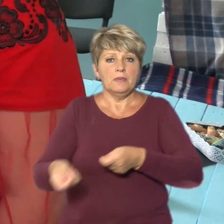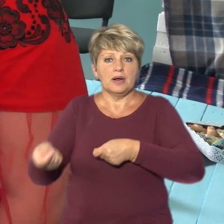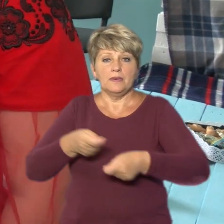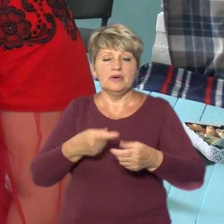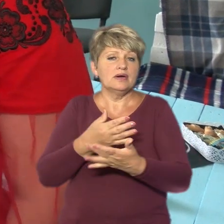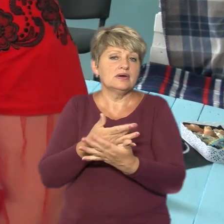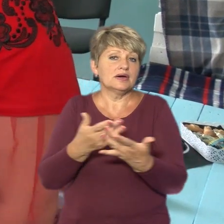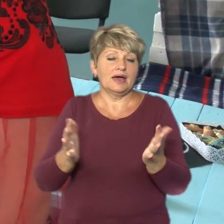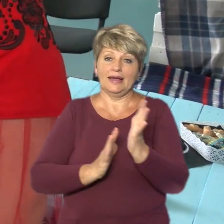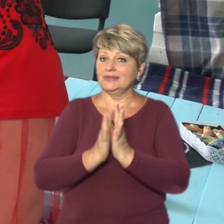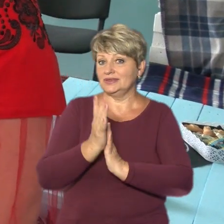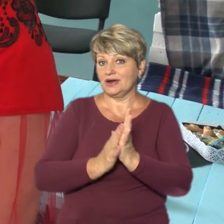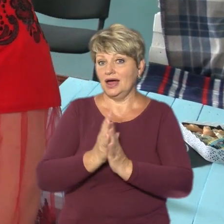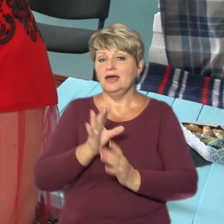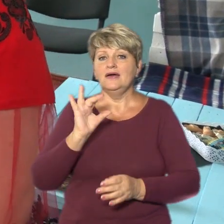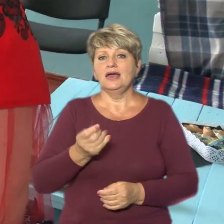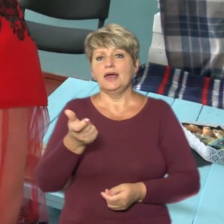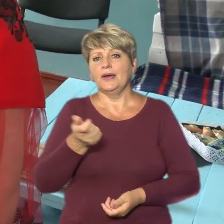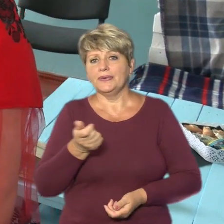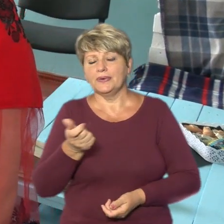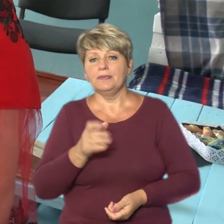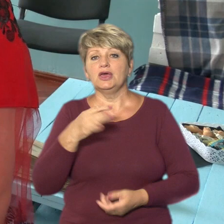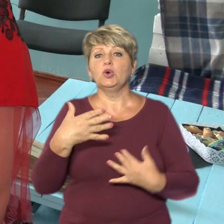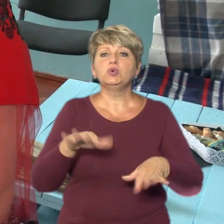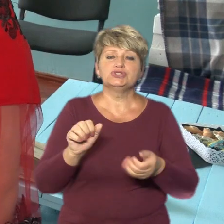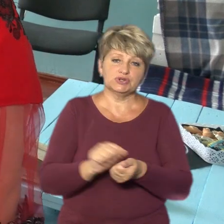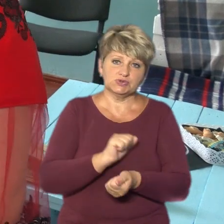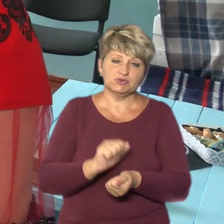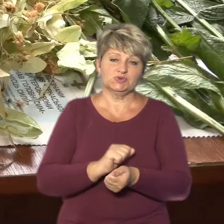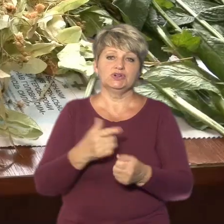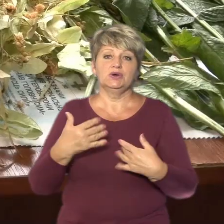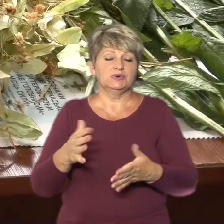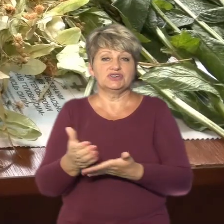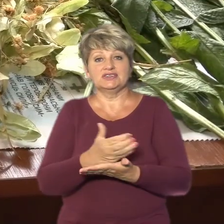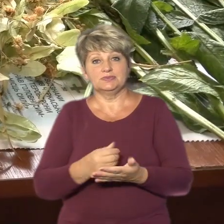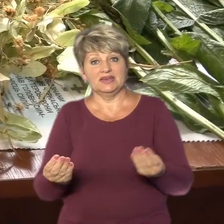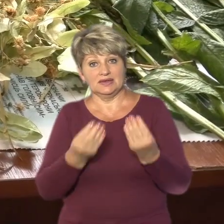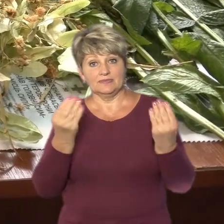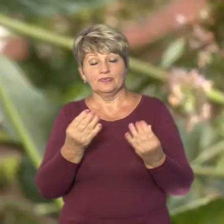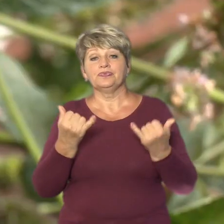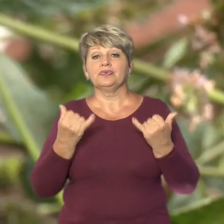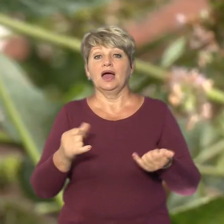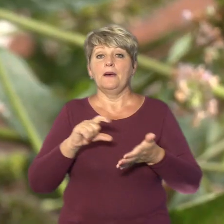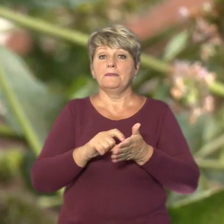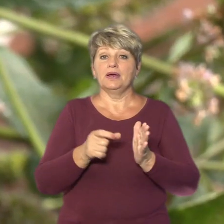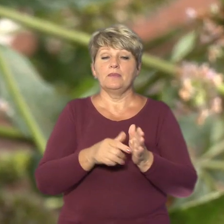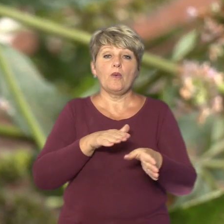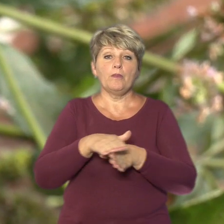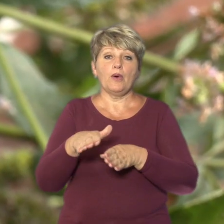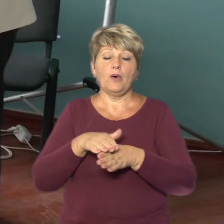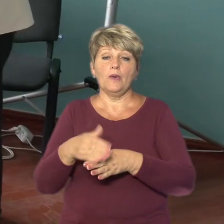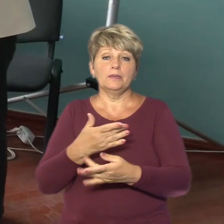і різноманітних трав, і плодів, і вже сушених, і тільки збираних. Нині приміщення молодіжки завалена